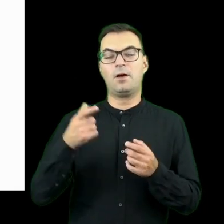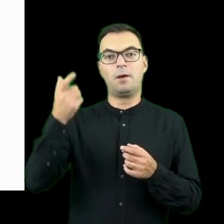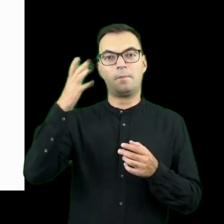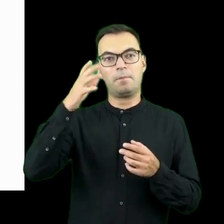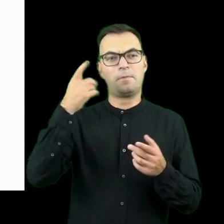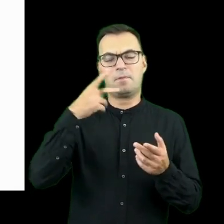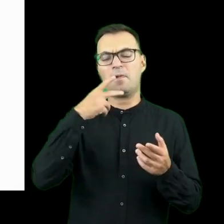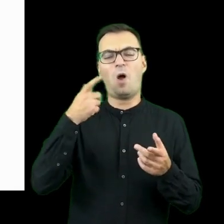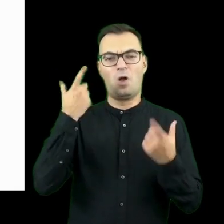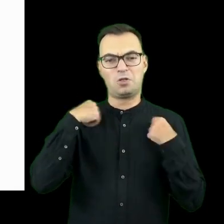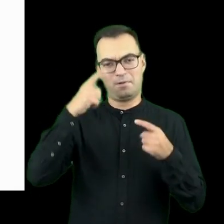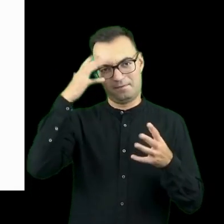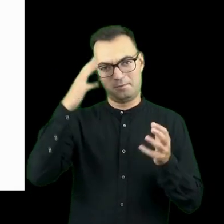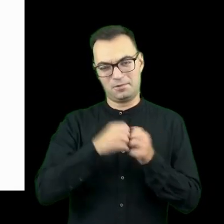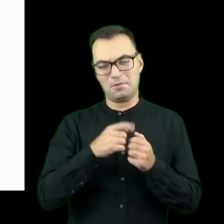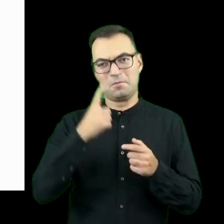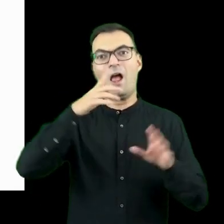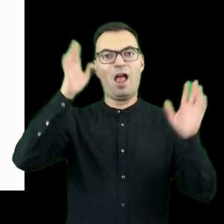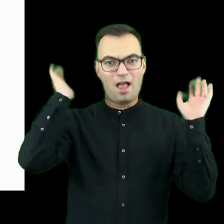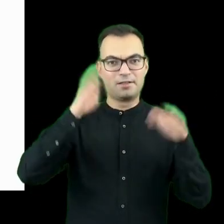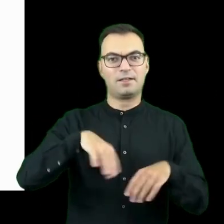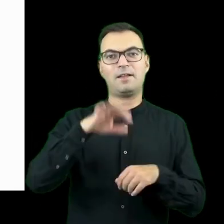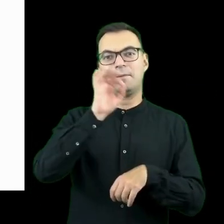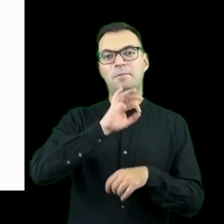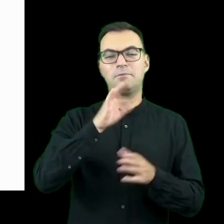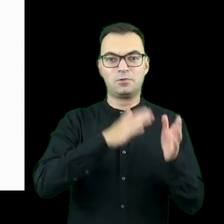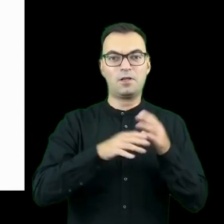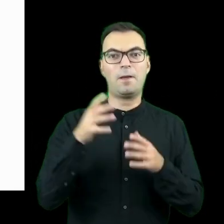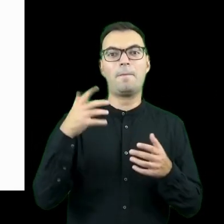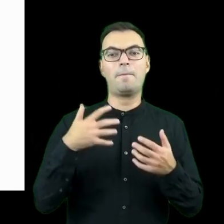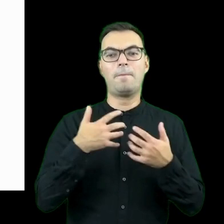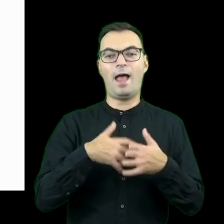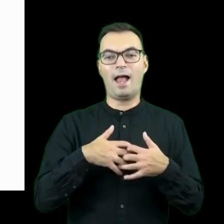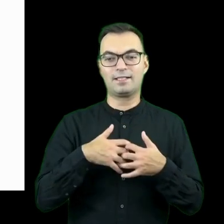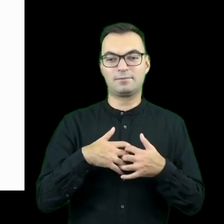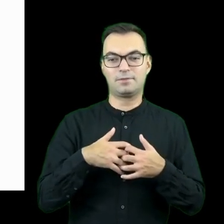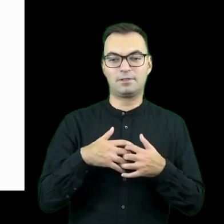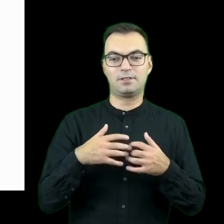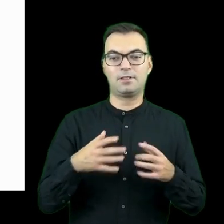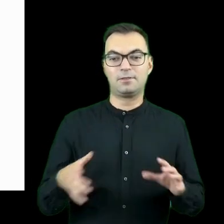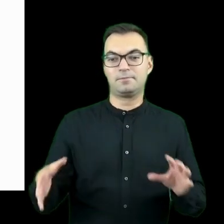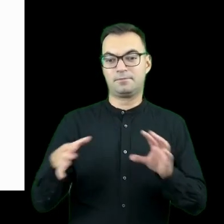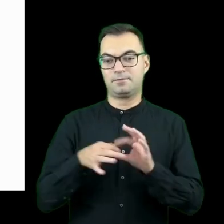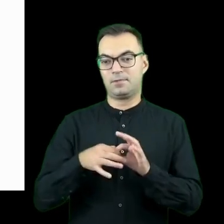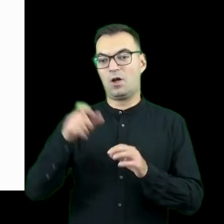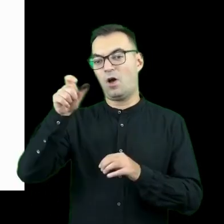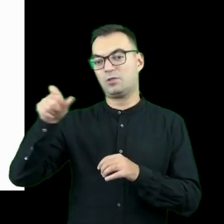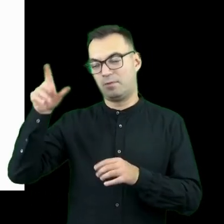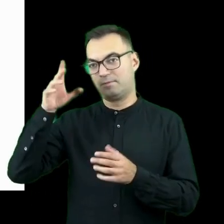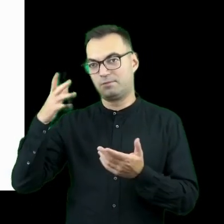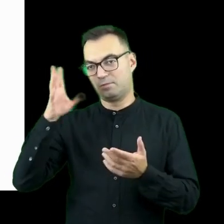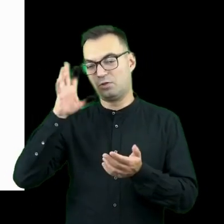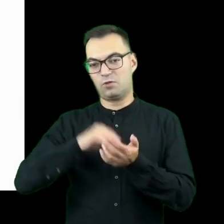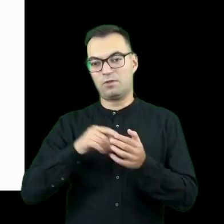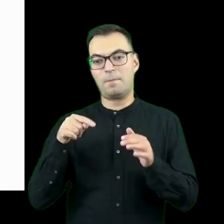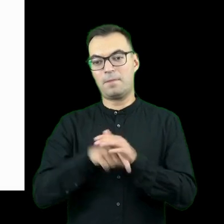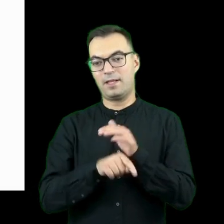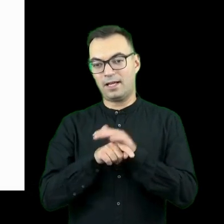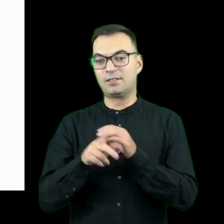zdefiniowały uznają, że zaprojektują mechanizm połączenia pomiędzy osobami z doświadczeniem migrańskim, osobami